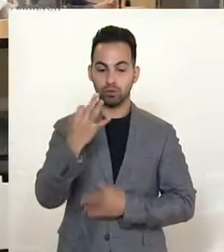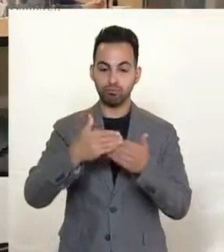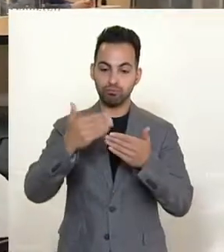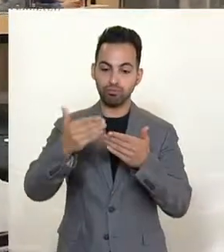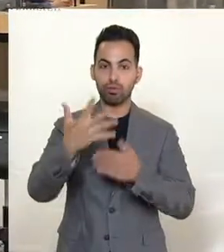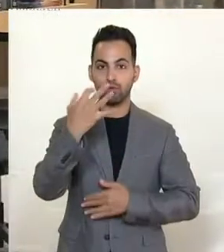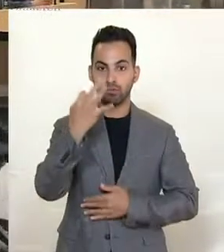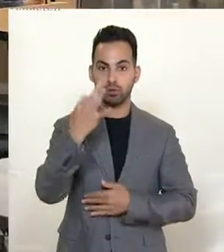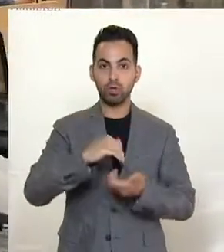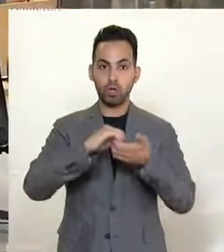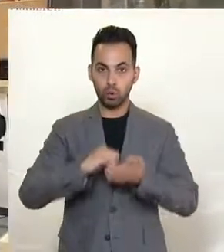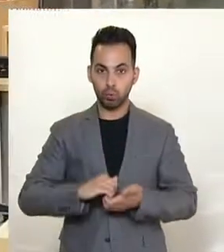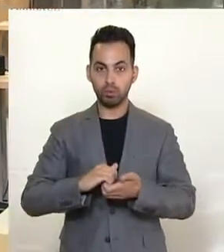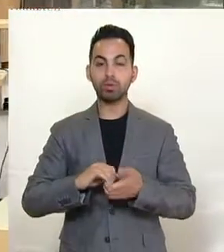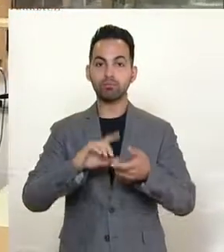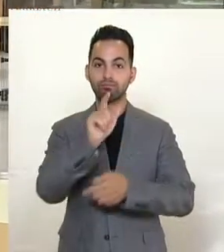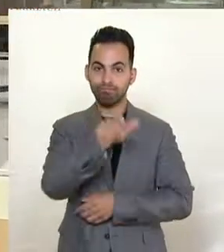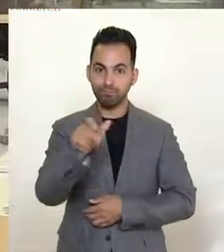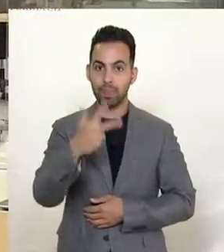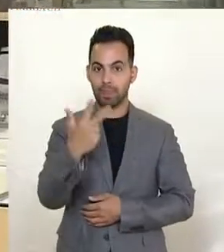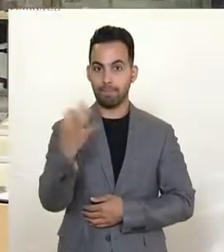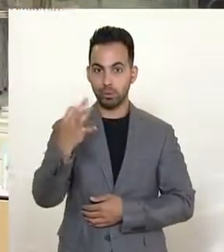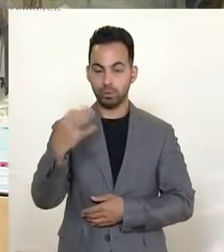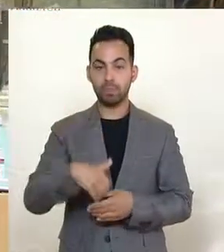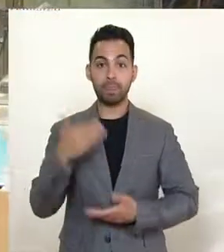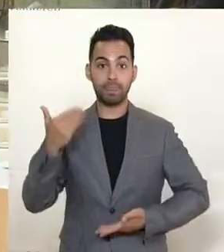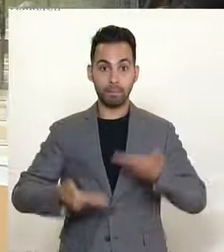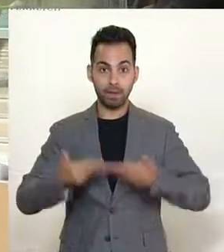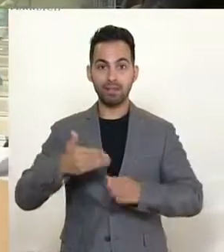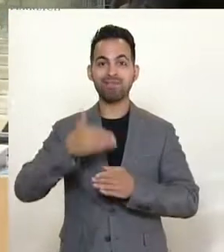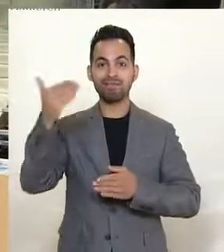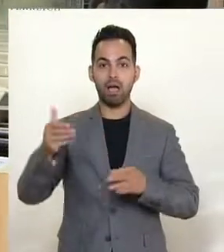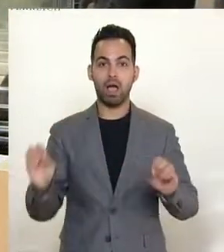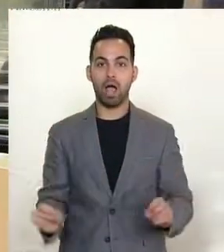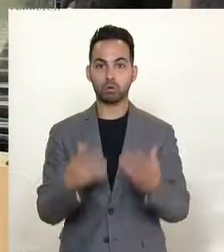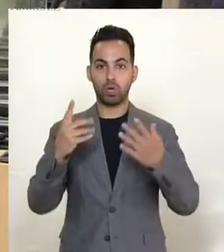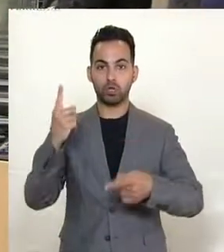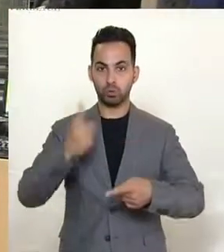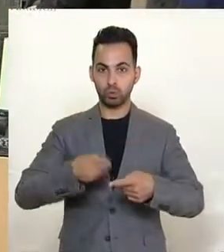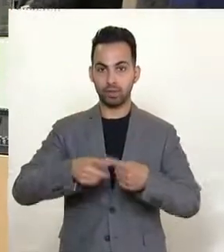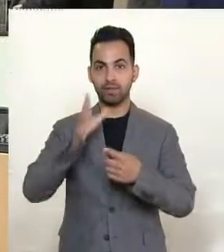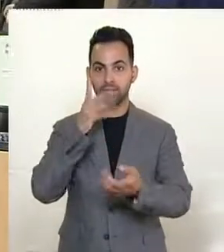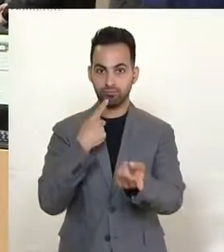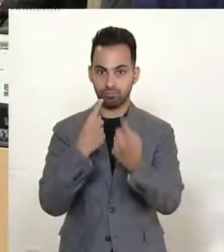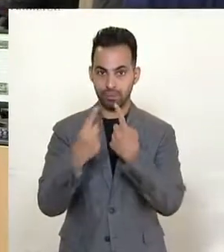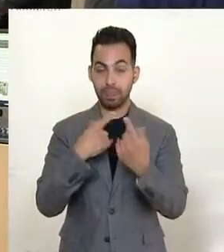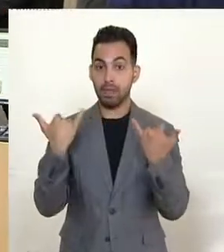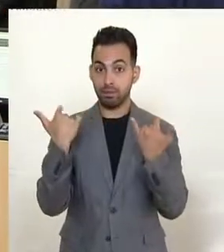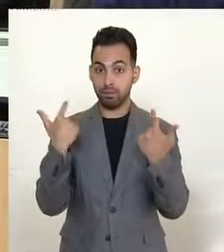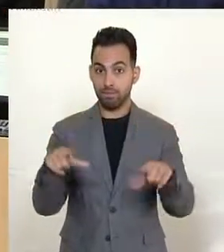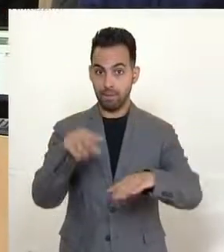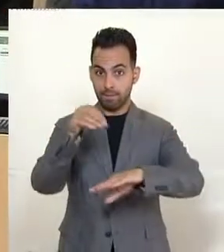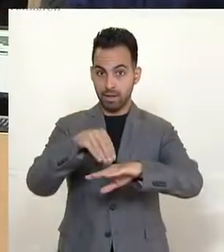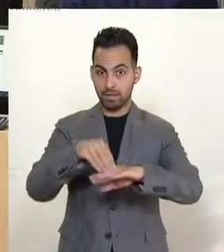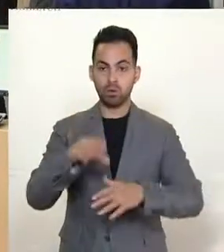Rednerinnen und Redner pro Club auf 3. Die Debatte wird nach der aktuellen Stunde durchgeführt. Ich darf bekannt geben, dass wie immer der